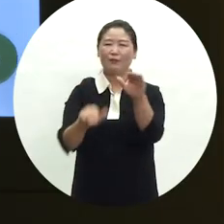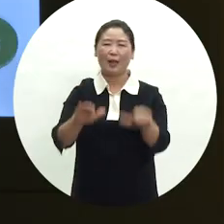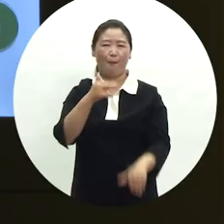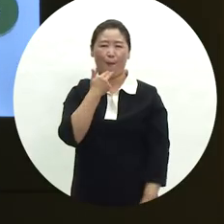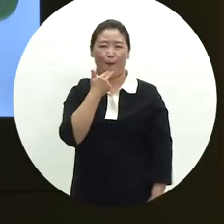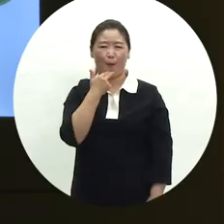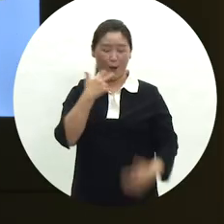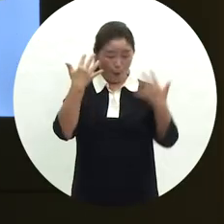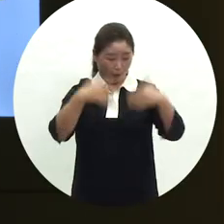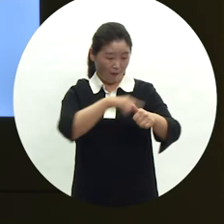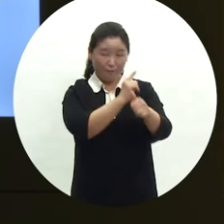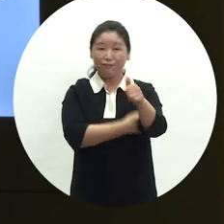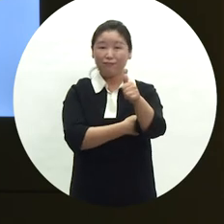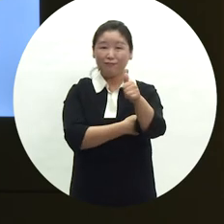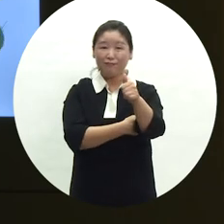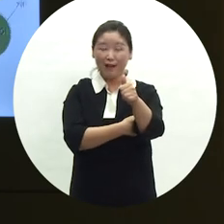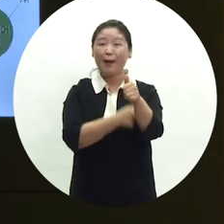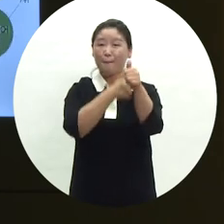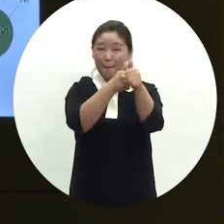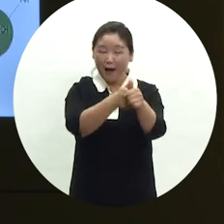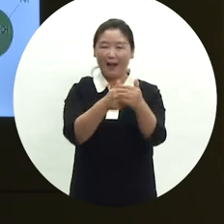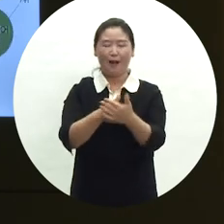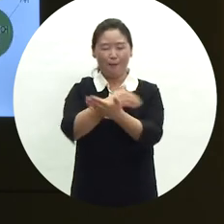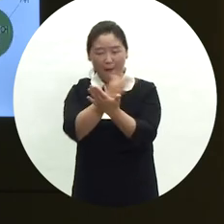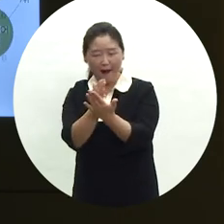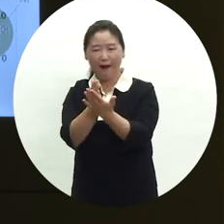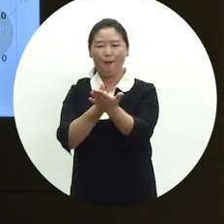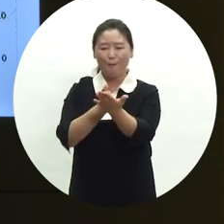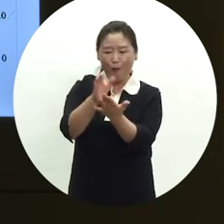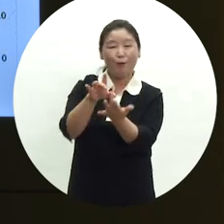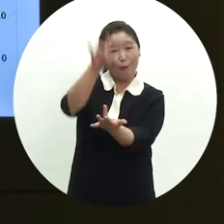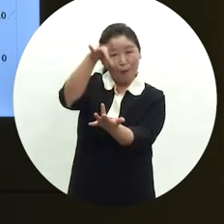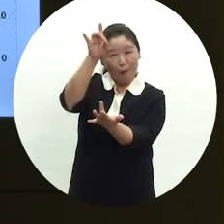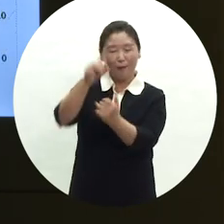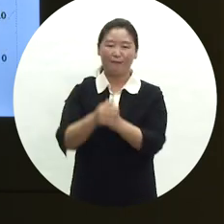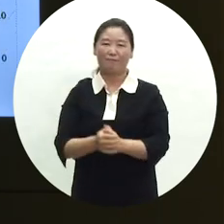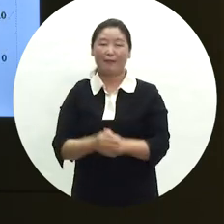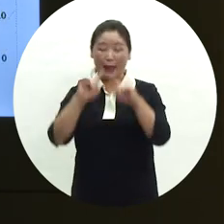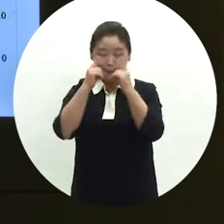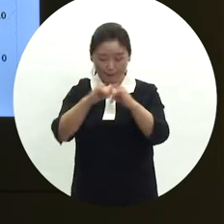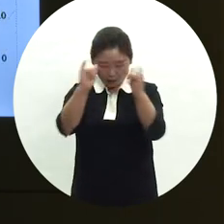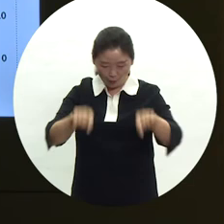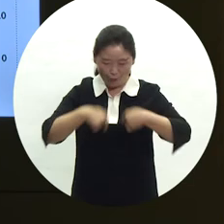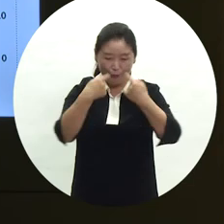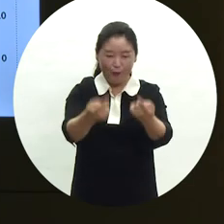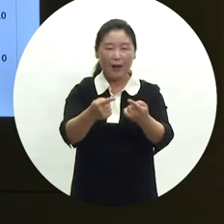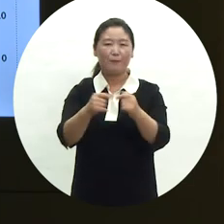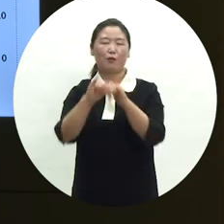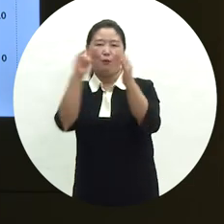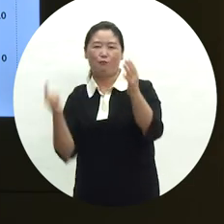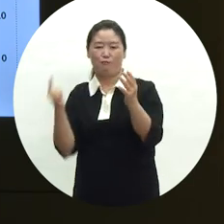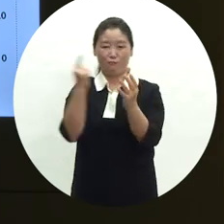없이 조건과 능력에 따라 다양하고 전문화된 일을 선택하여 개인이 사회에 참여하고 사회의